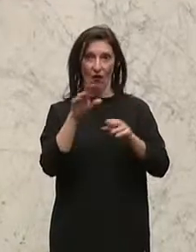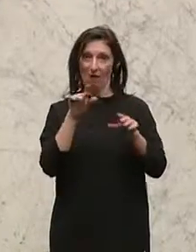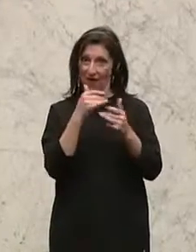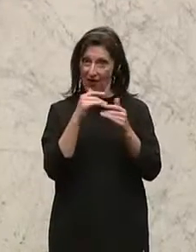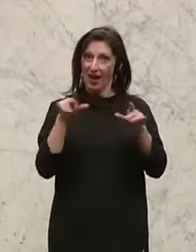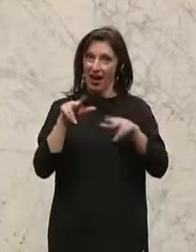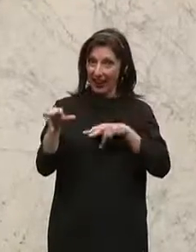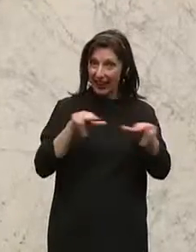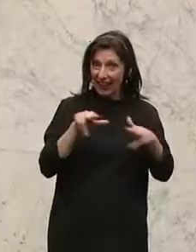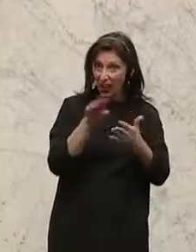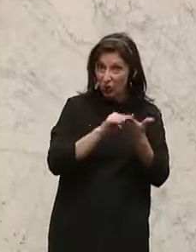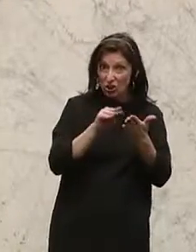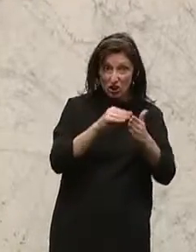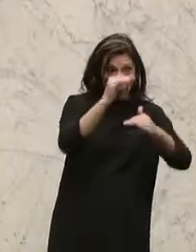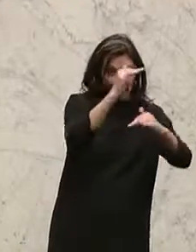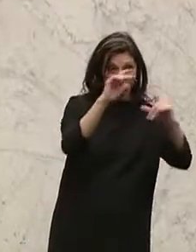Regierungsvorlage.